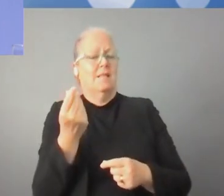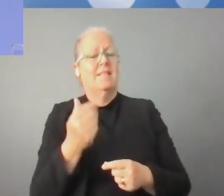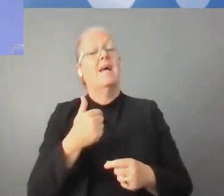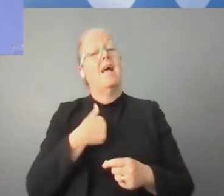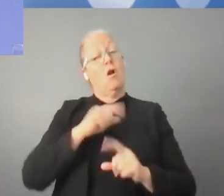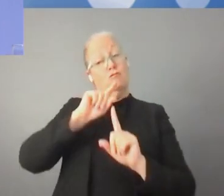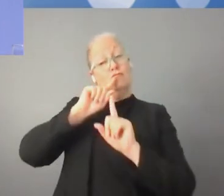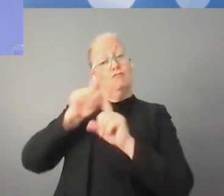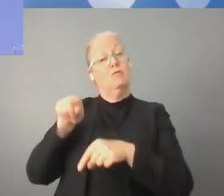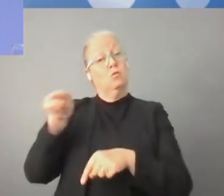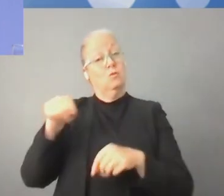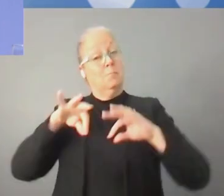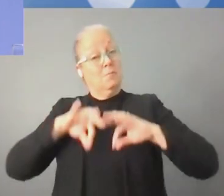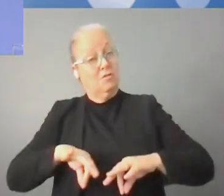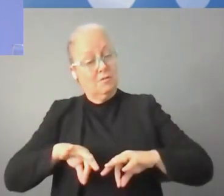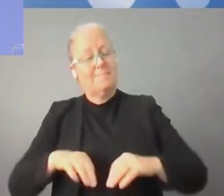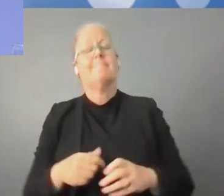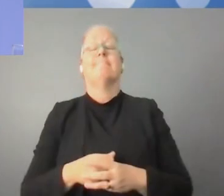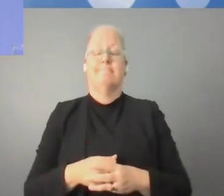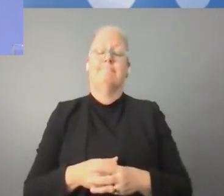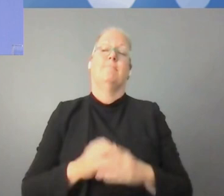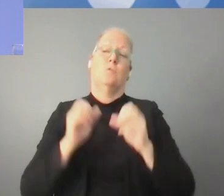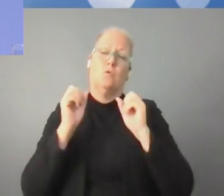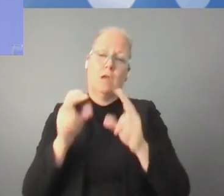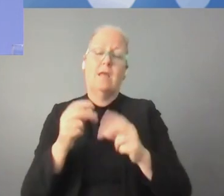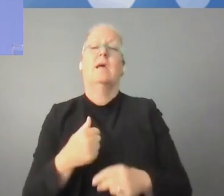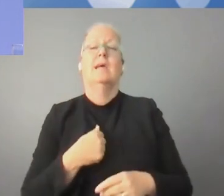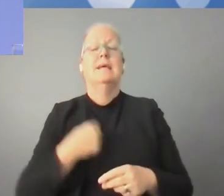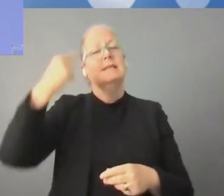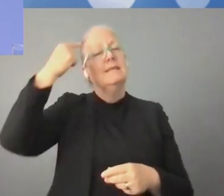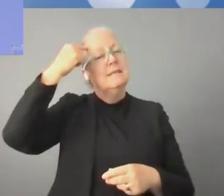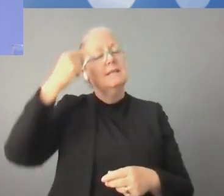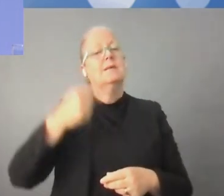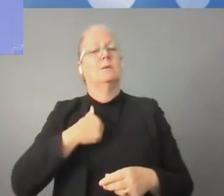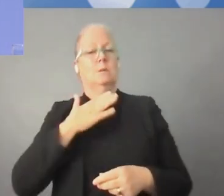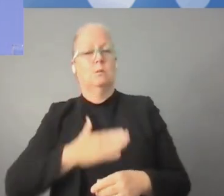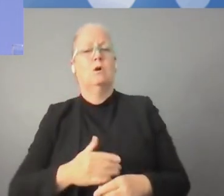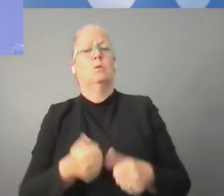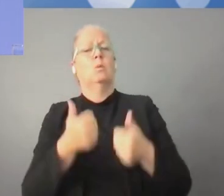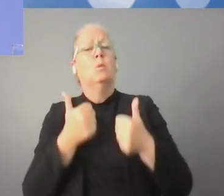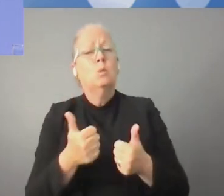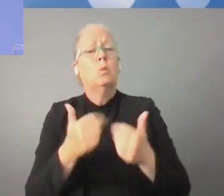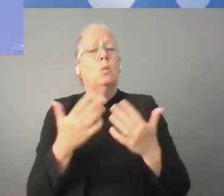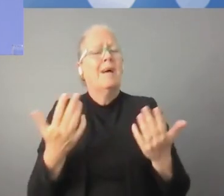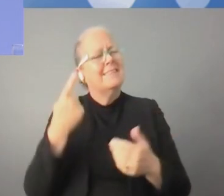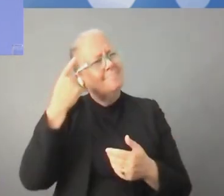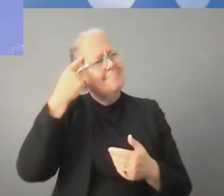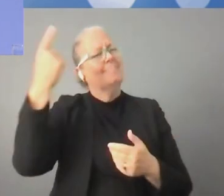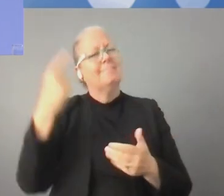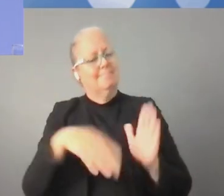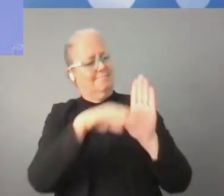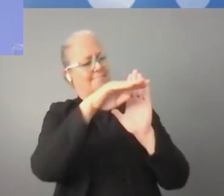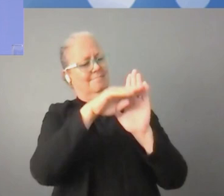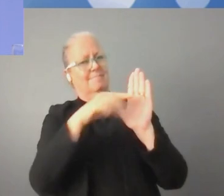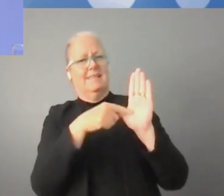من أجل إيجاد القوانين واللوايح المناسبة التي ستحترم هذا الإنترنت